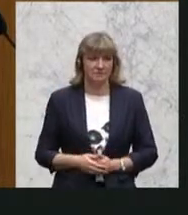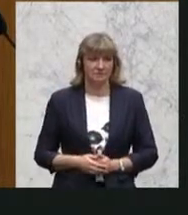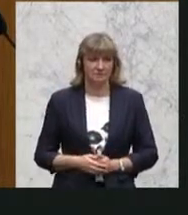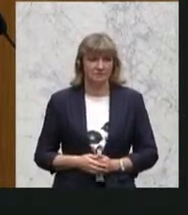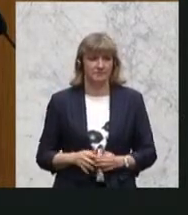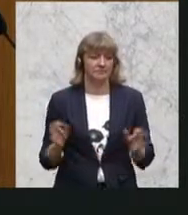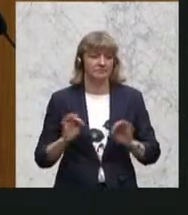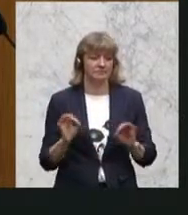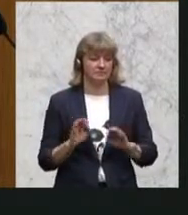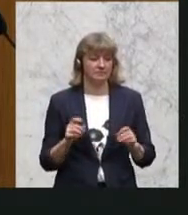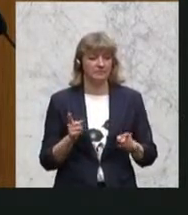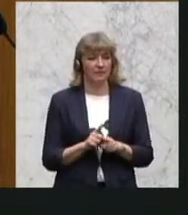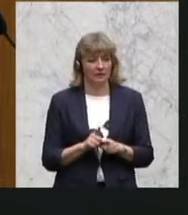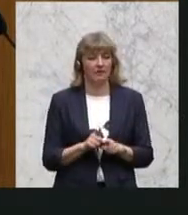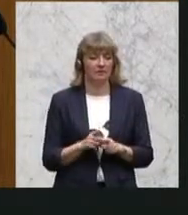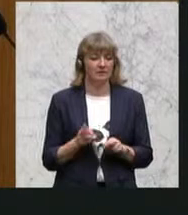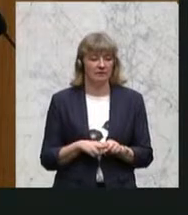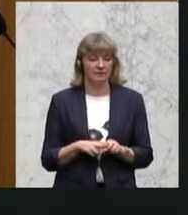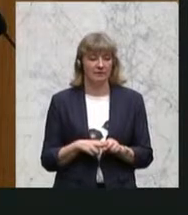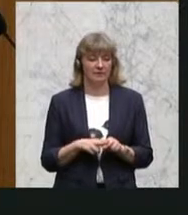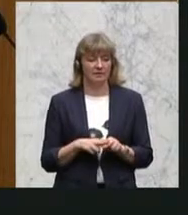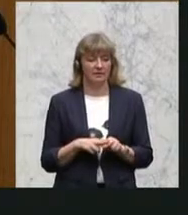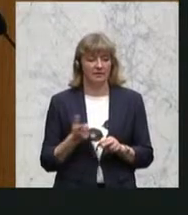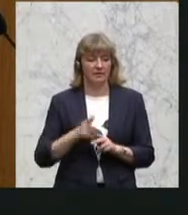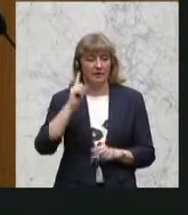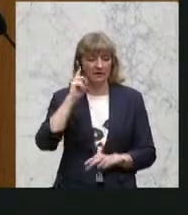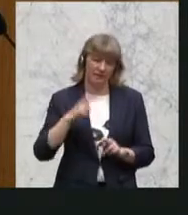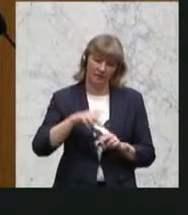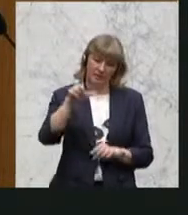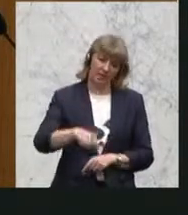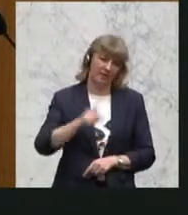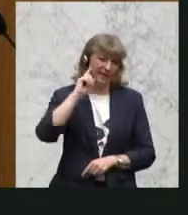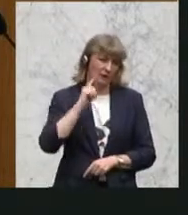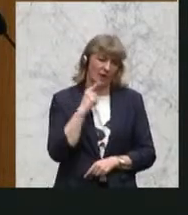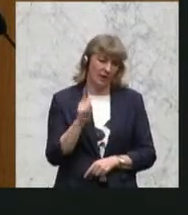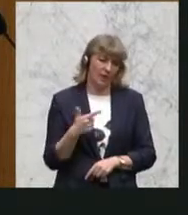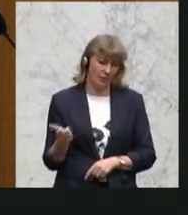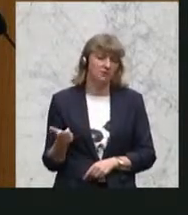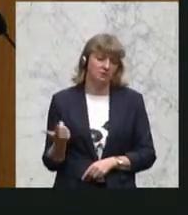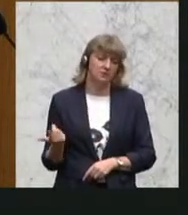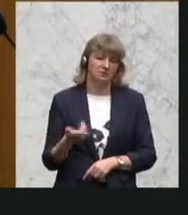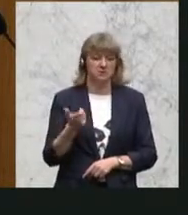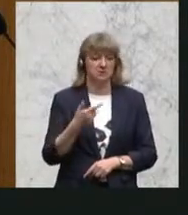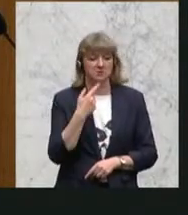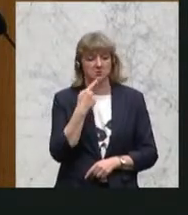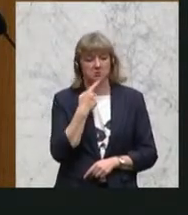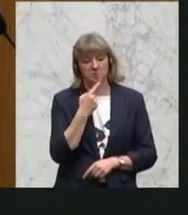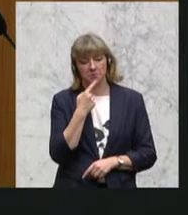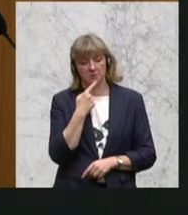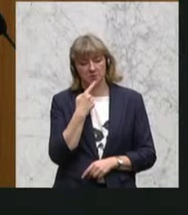die gehörlos ist, sie spricht in ihrer